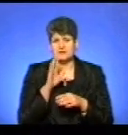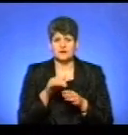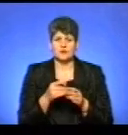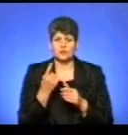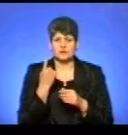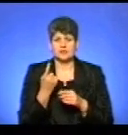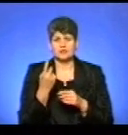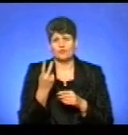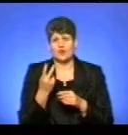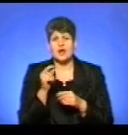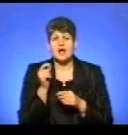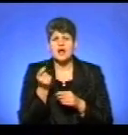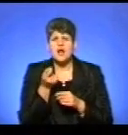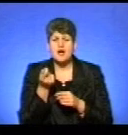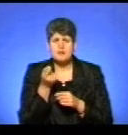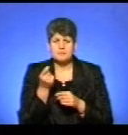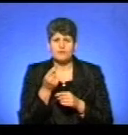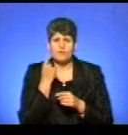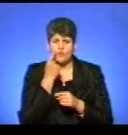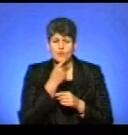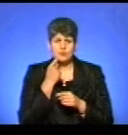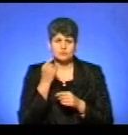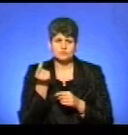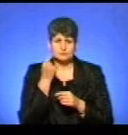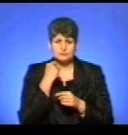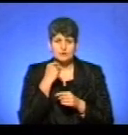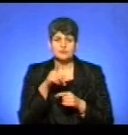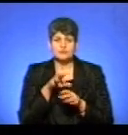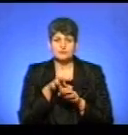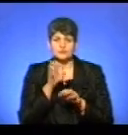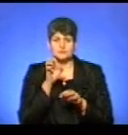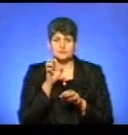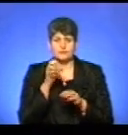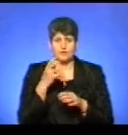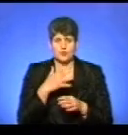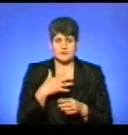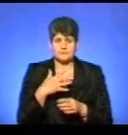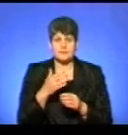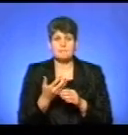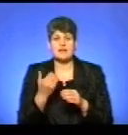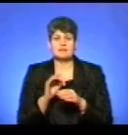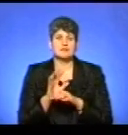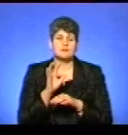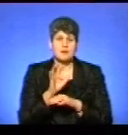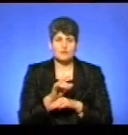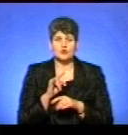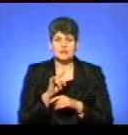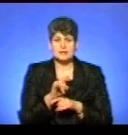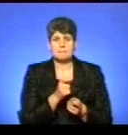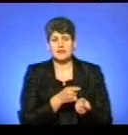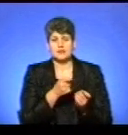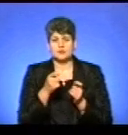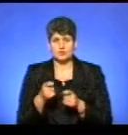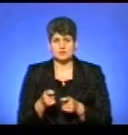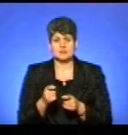однієї-двох крапель в ротовій порожнині, щоб воно смокталося в організм. Перед відправкою в літак вакцину переносять із